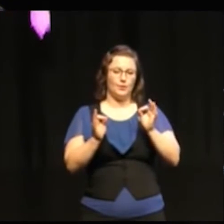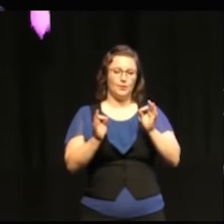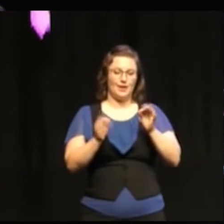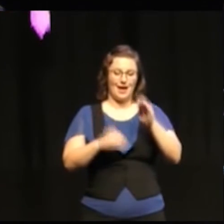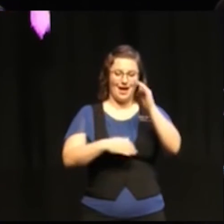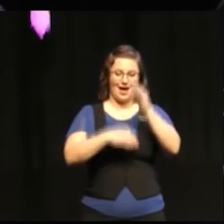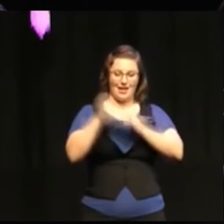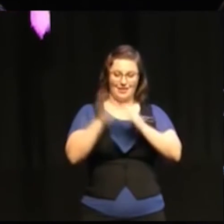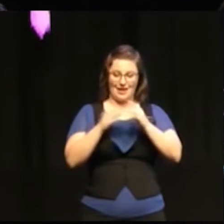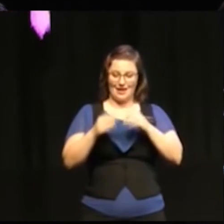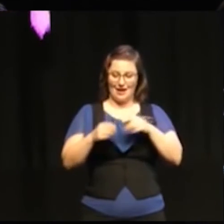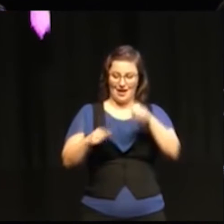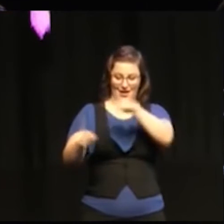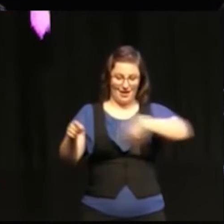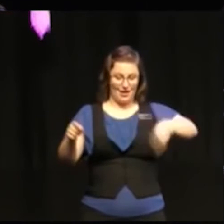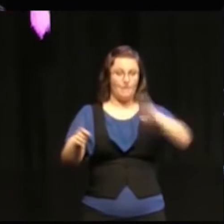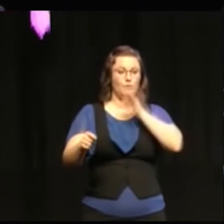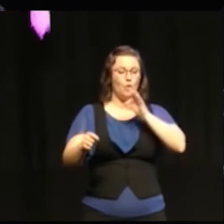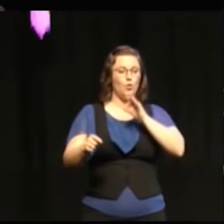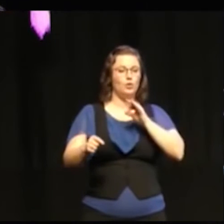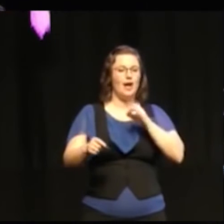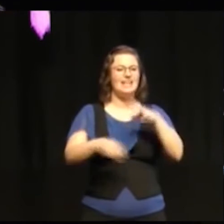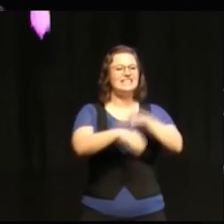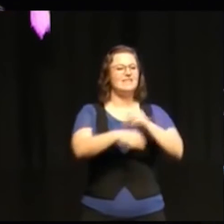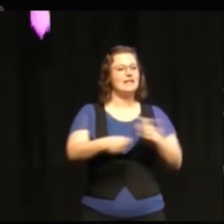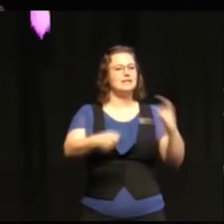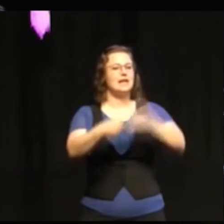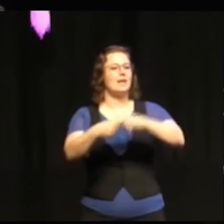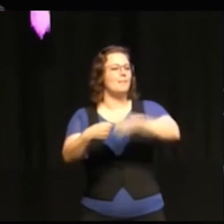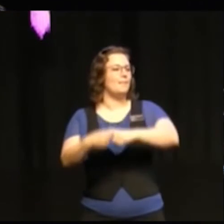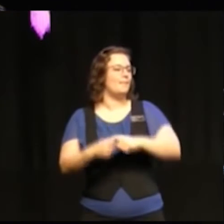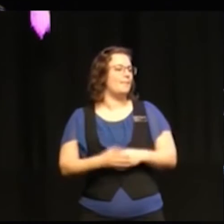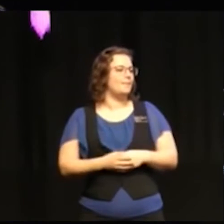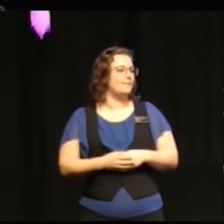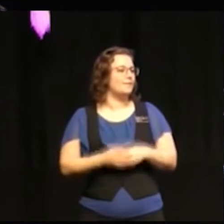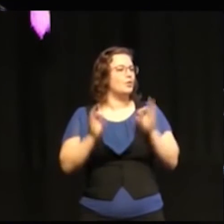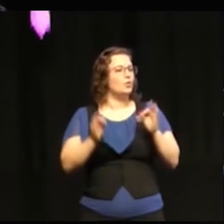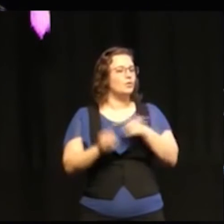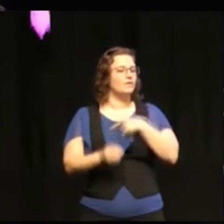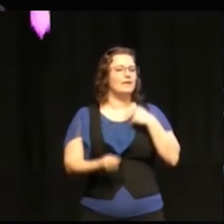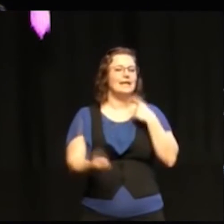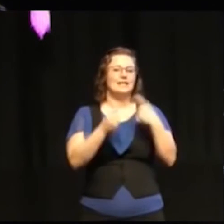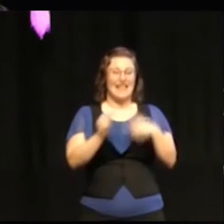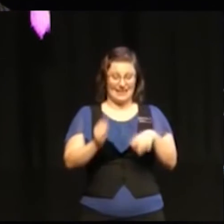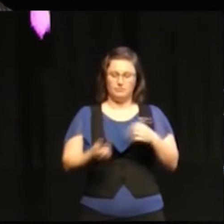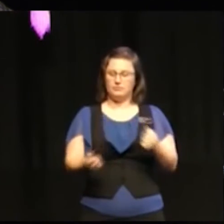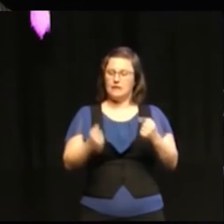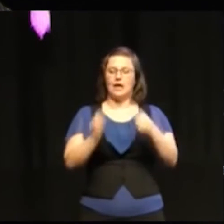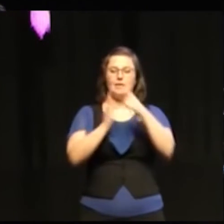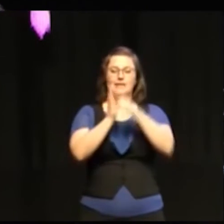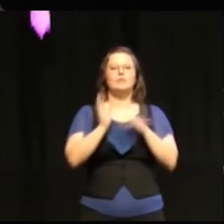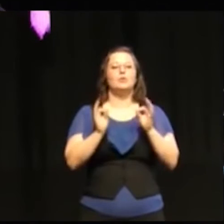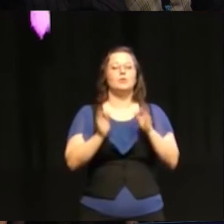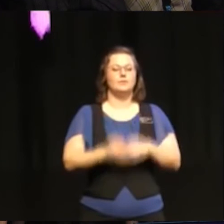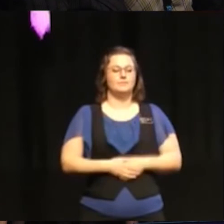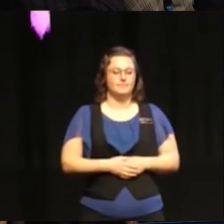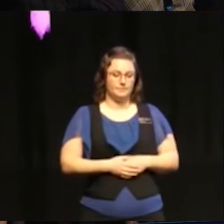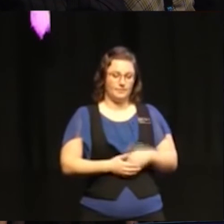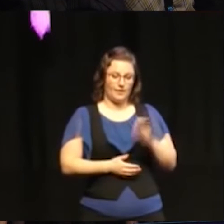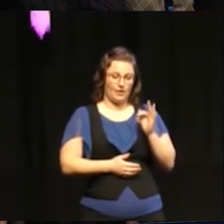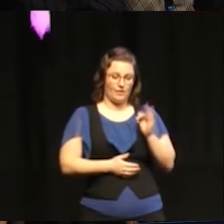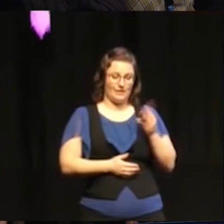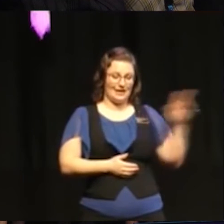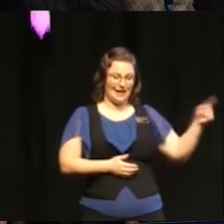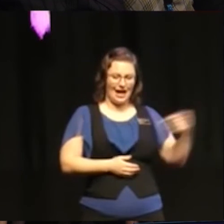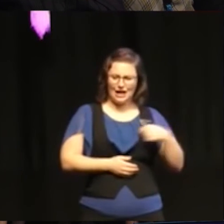i svensk kontext. Hur man resonerar kring den här starka principen. Frida, du vill också säga något? Jag måste